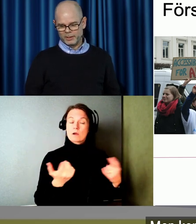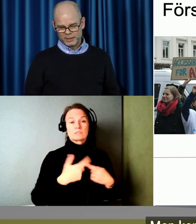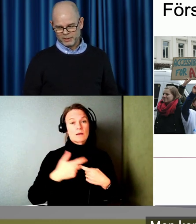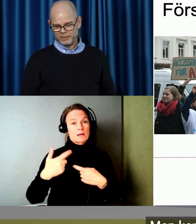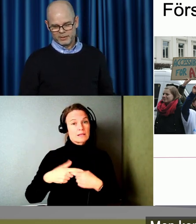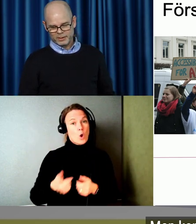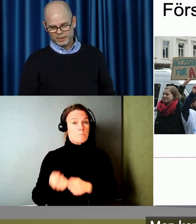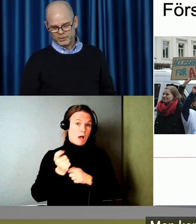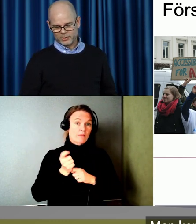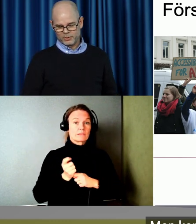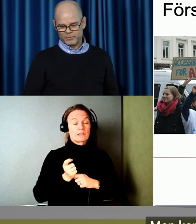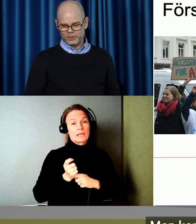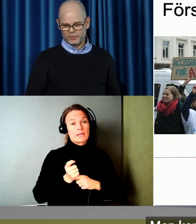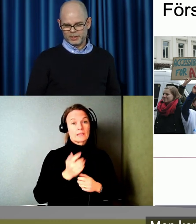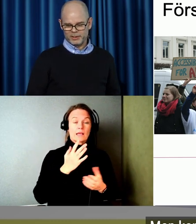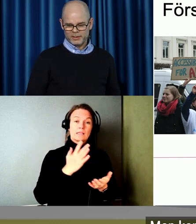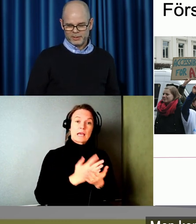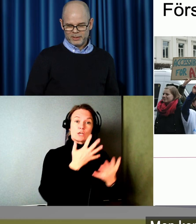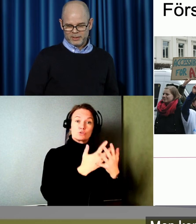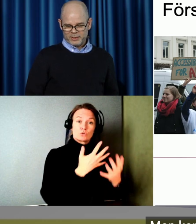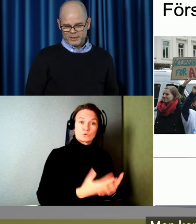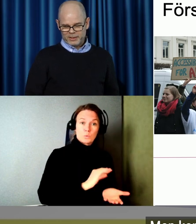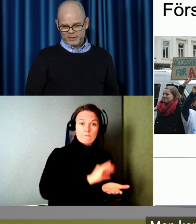upphandling, när det gäller strukturfonder.